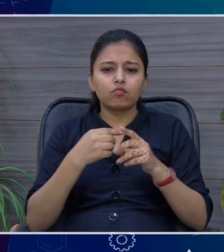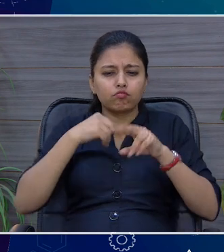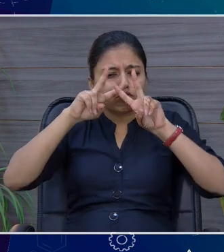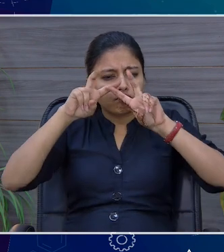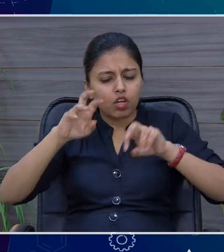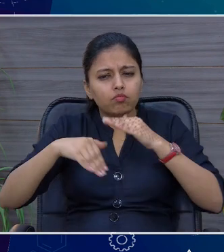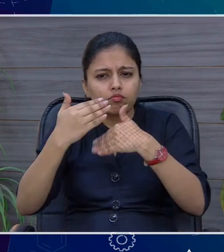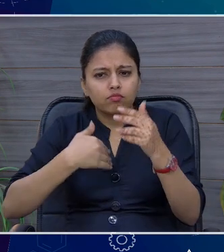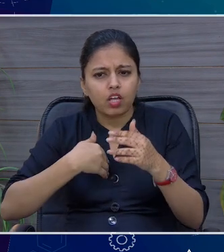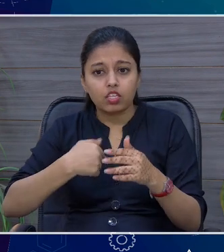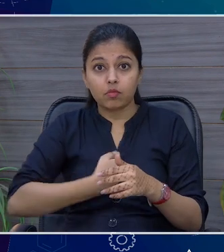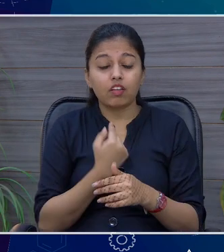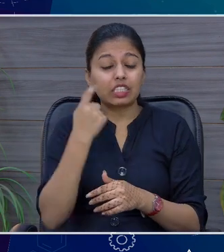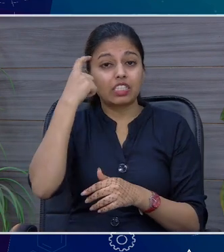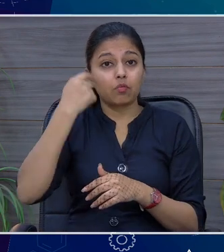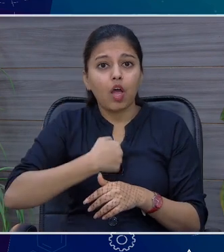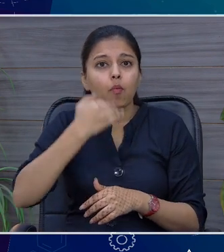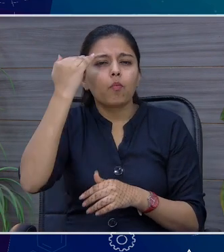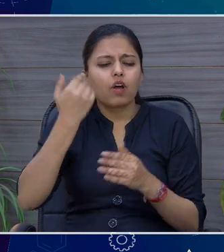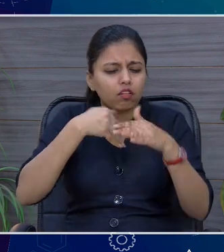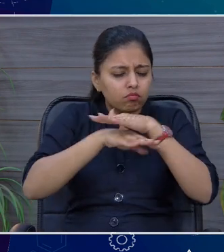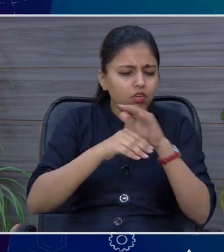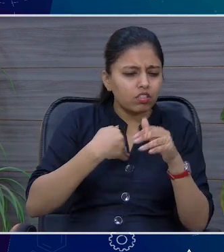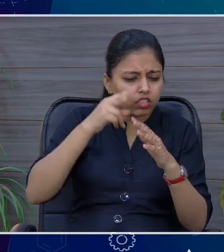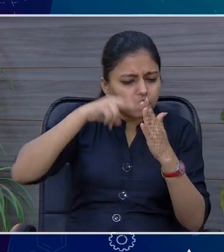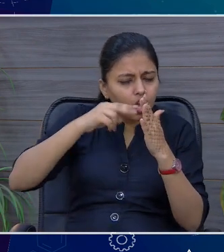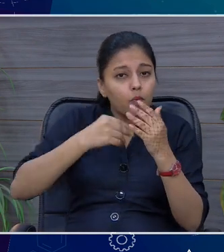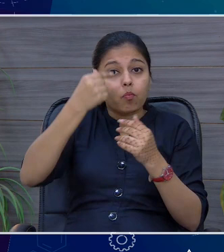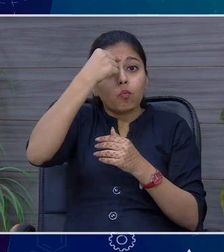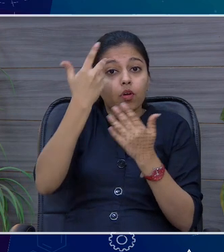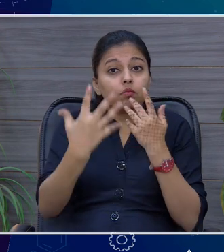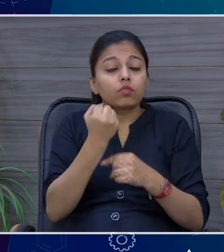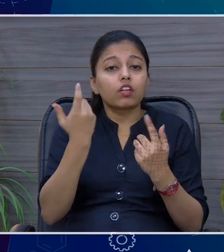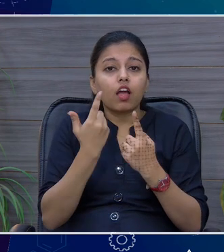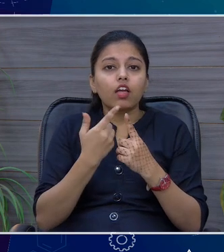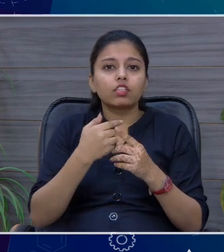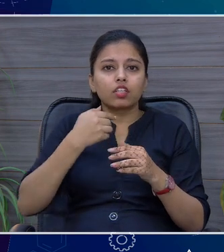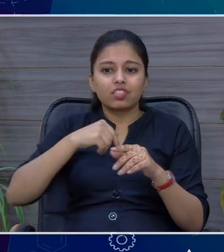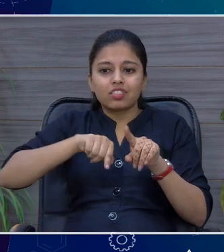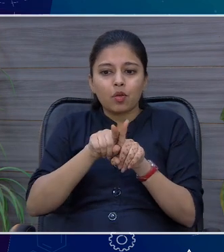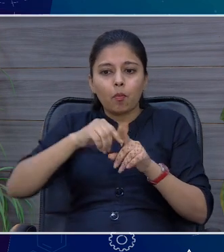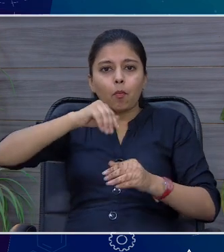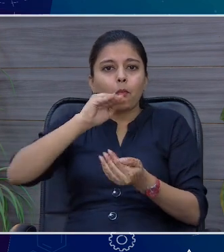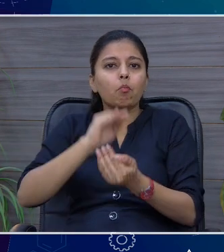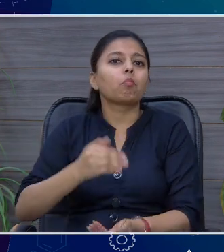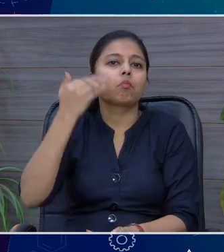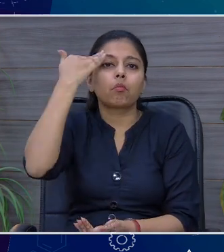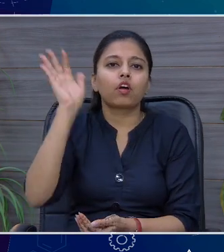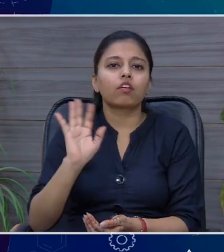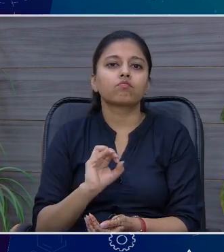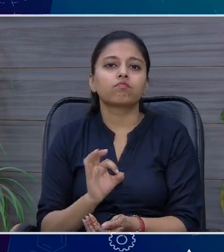इसके बाद आगे चलके जब मेंको रियलाइज हुआ कि प्रॉब्लम क्या है क्योंकि देखिए सबसे बड़ी प्रॉब्लम यही पर आते कि बच्चे को ही नहीं पता कि उसला समस्या क् है